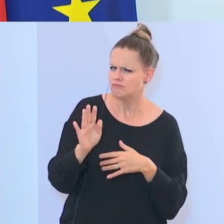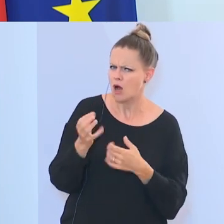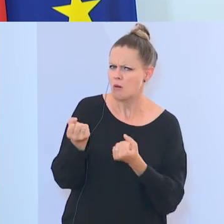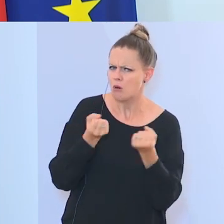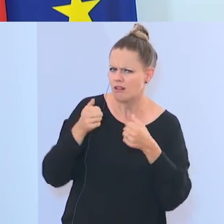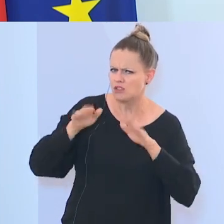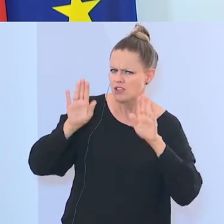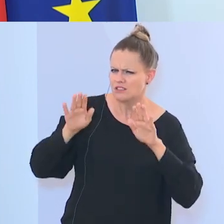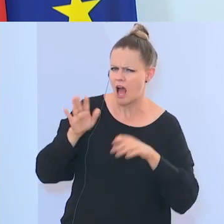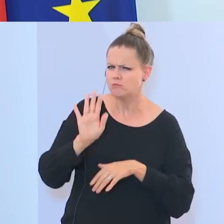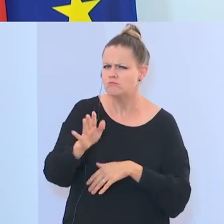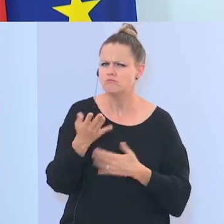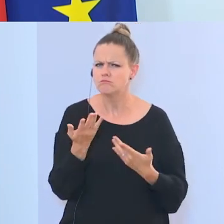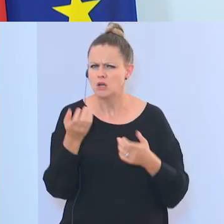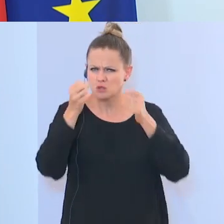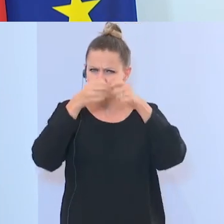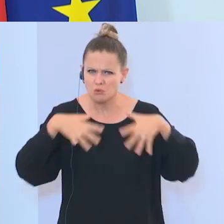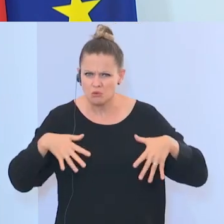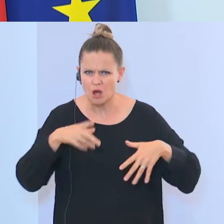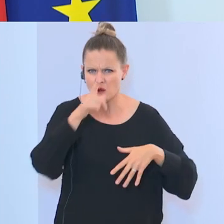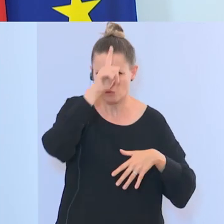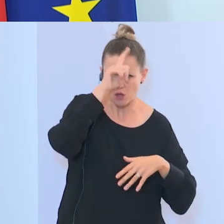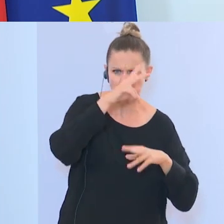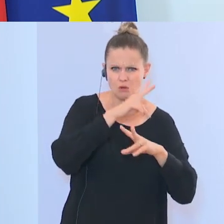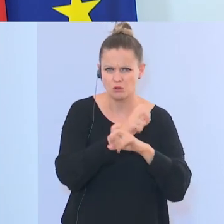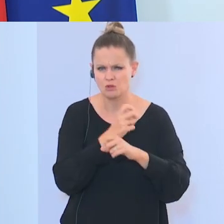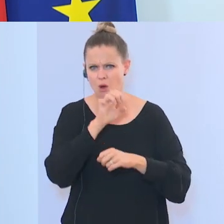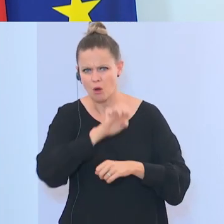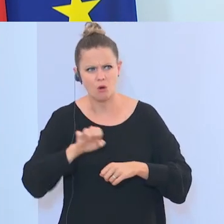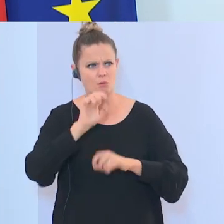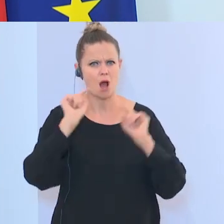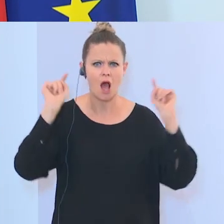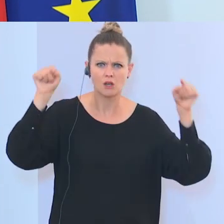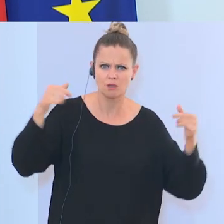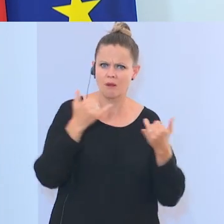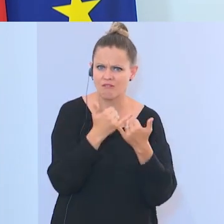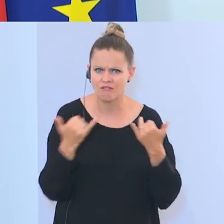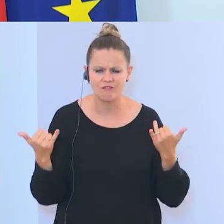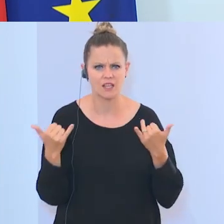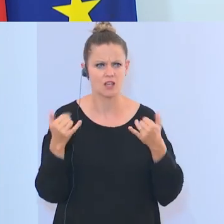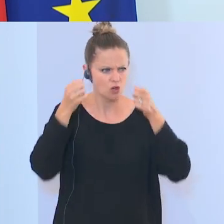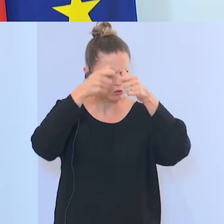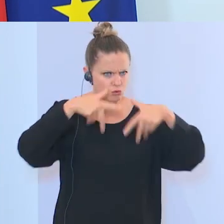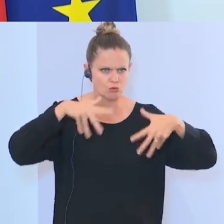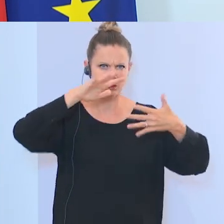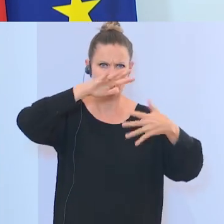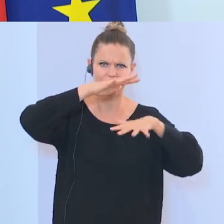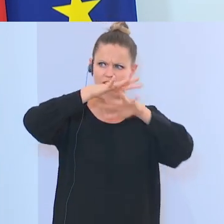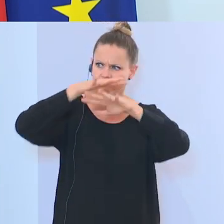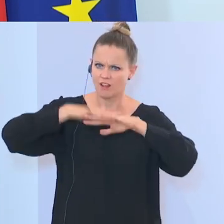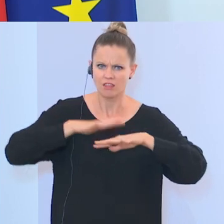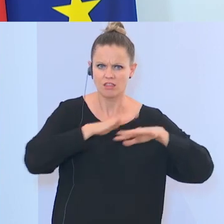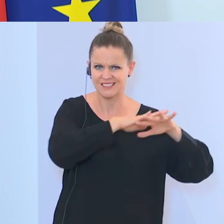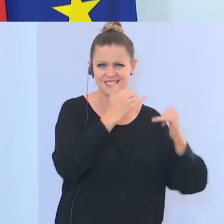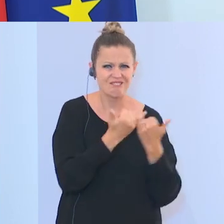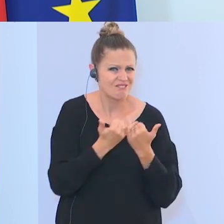Islam in Deutschland, in Europa, außerhalb von Europa, wie sind diese Strukturen miteinander vernetzt, das wäre eine Dimension zu erforschen.